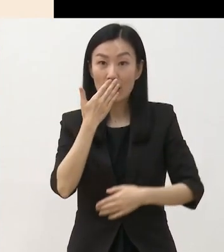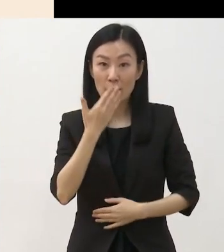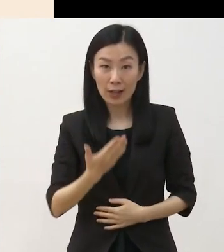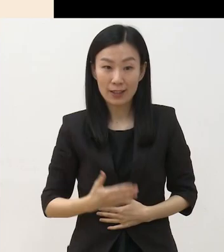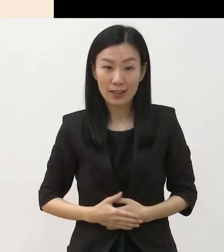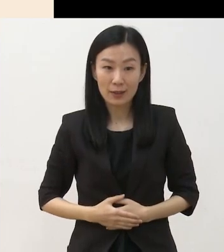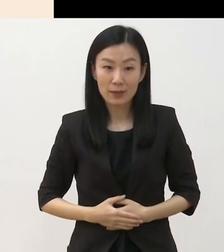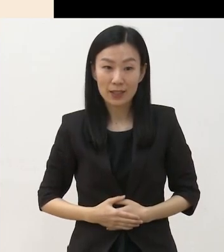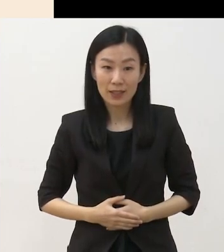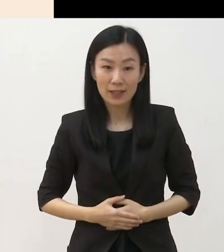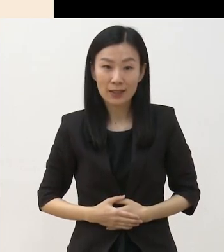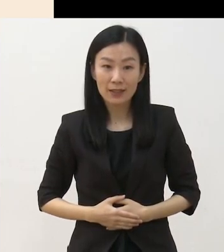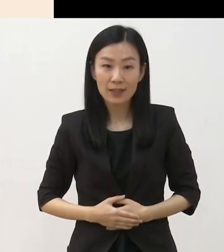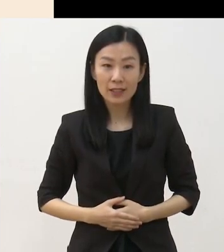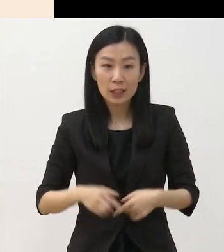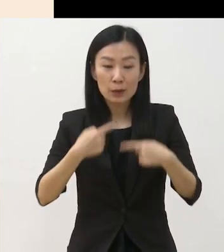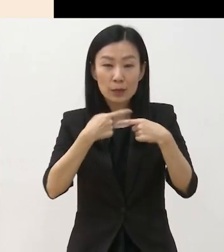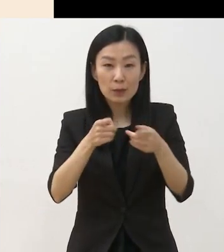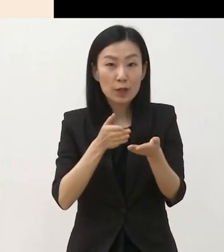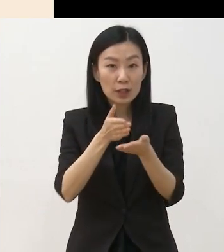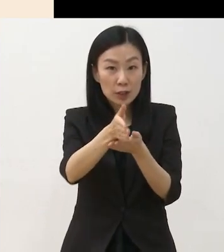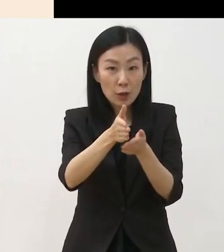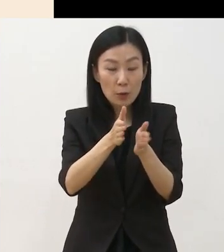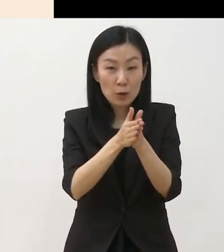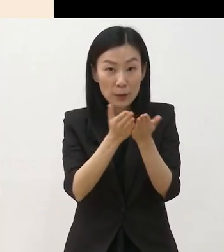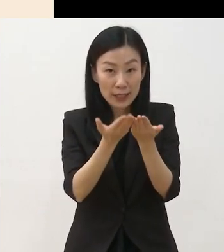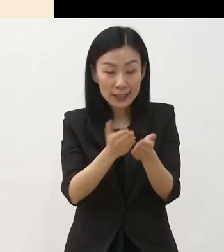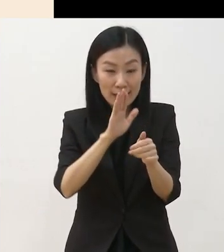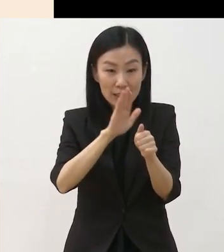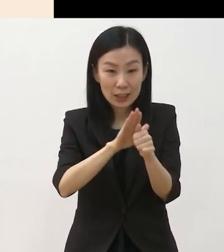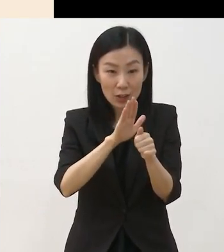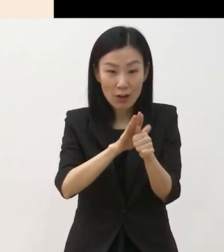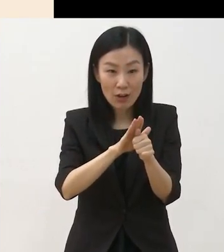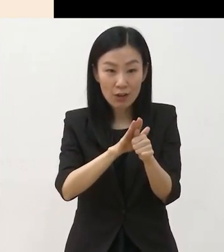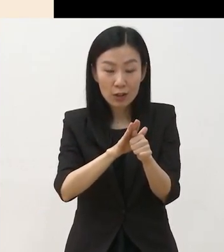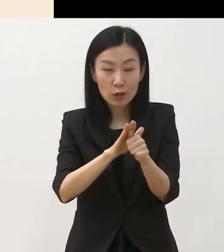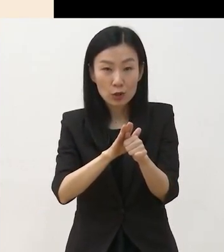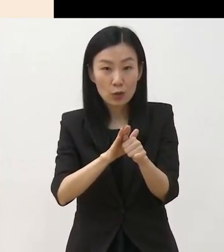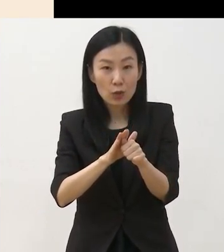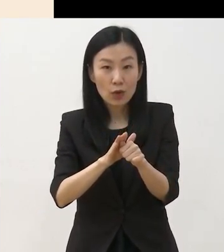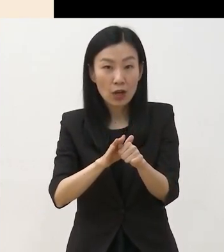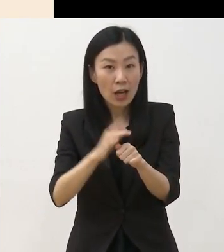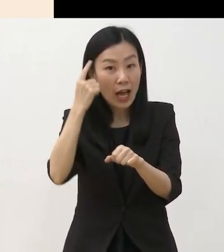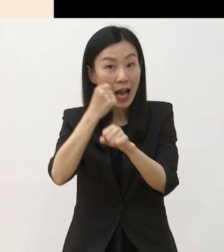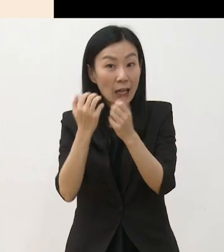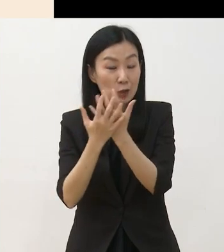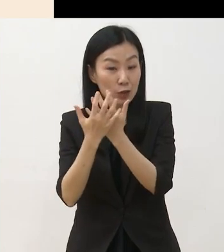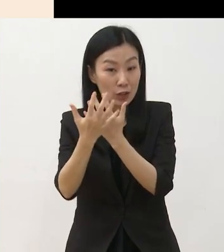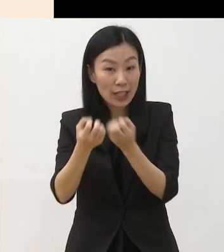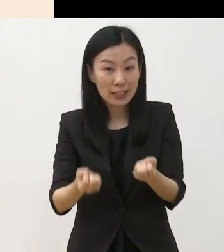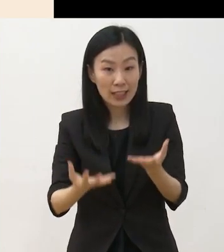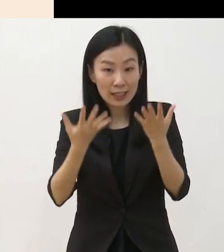비평 전문 매체 지원, 비평 연구 및 학술 행사 지원 유형은 최대 2천에서 5천만원까지